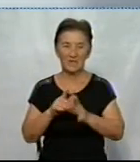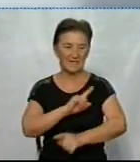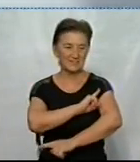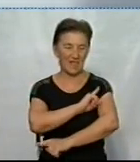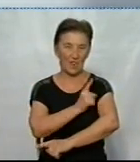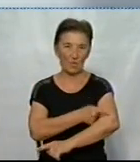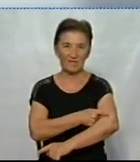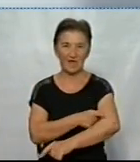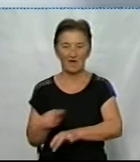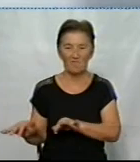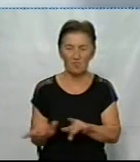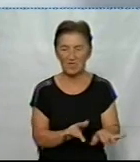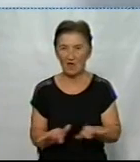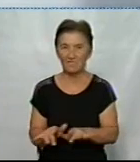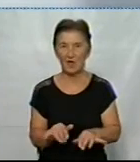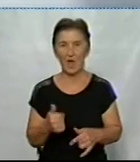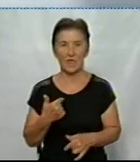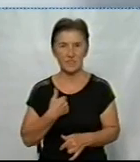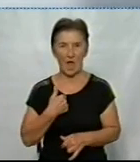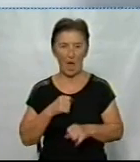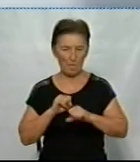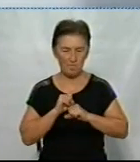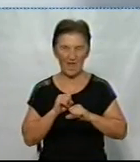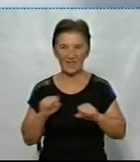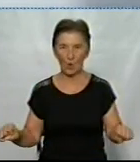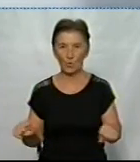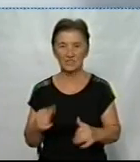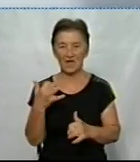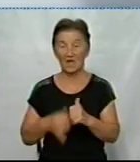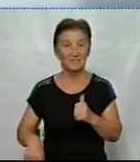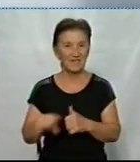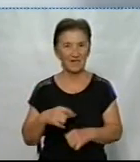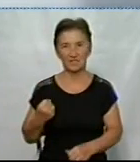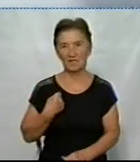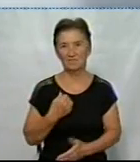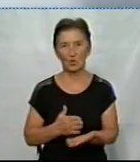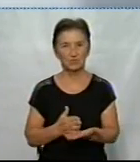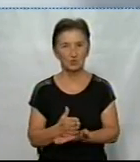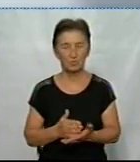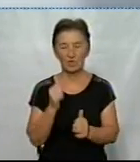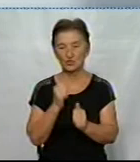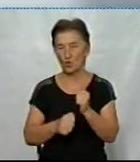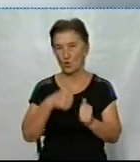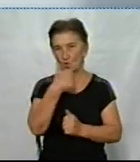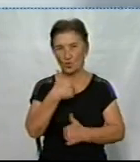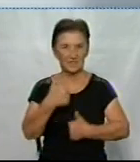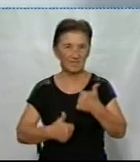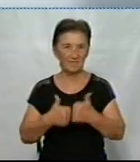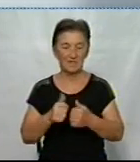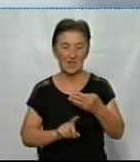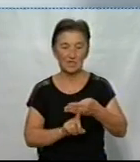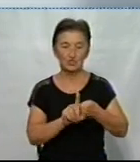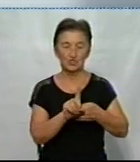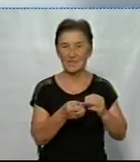витривалість. Змагання «Я патріот» серед військовослужбовців Збройних сил організовують щороку з 2015-го